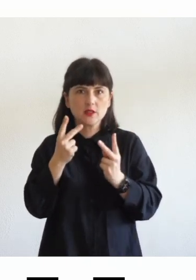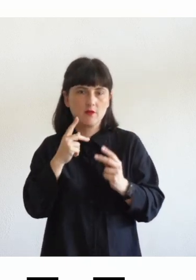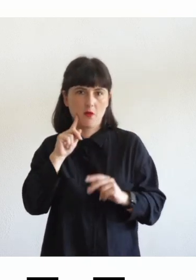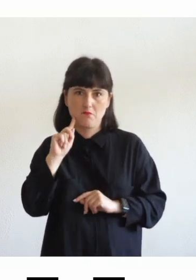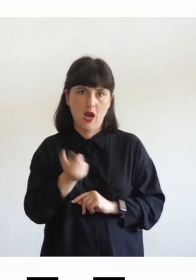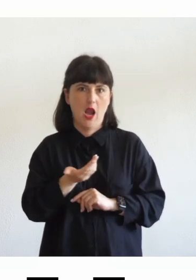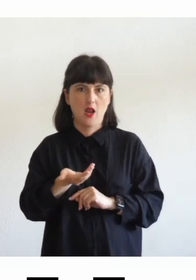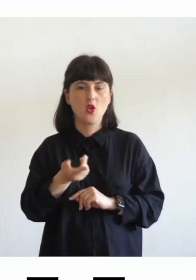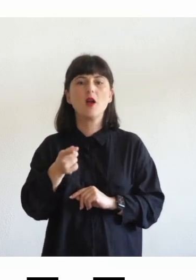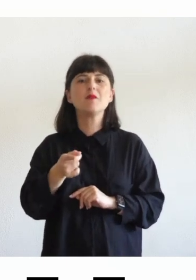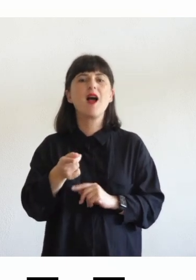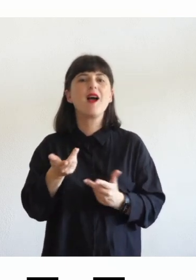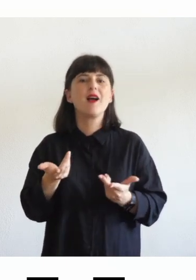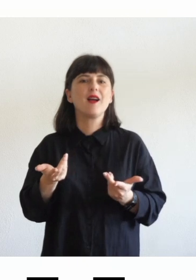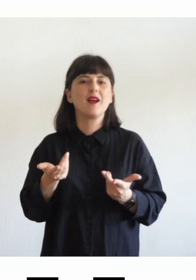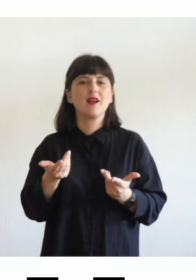trattato in questo modo